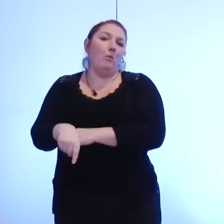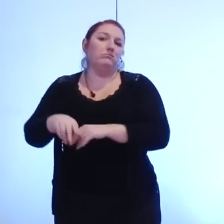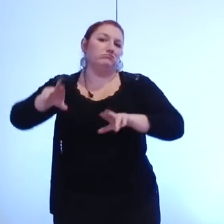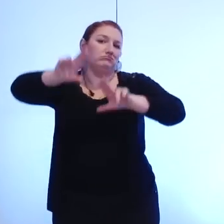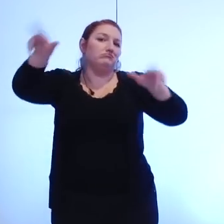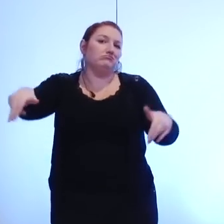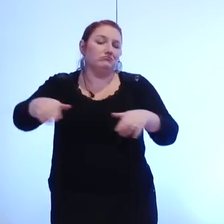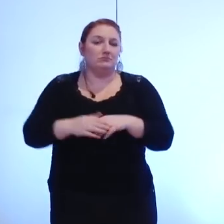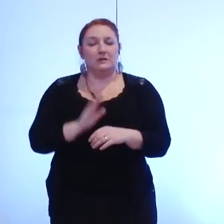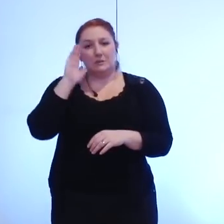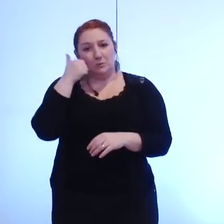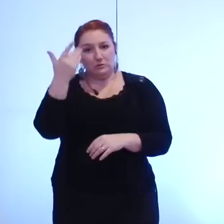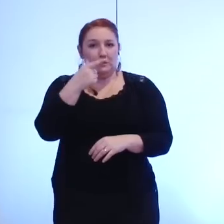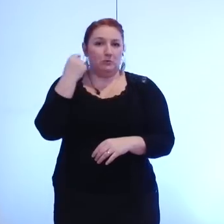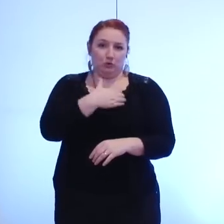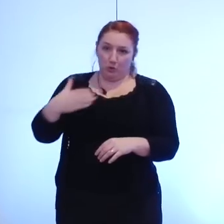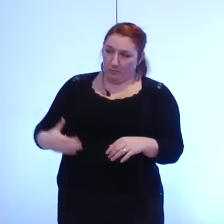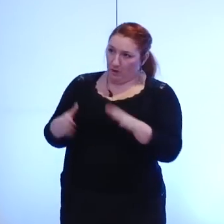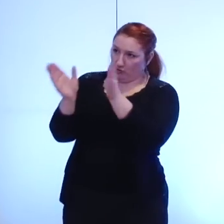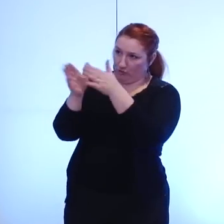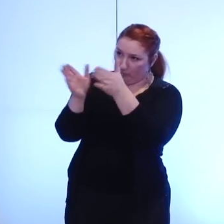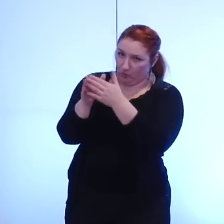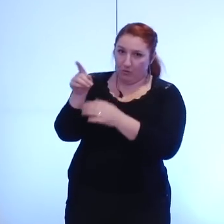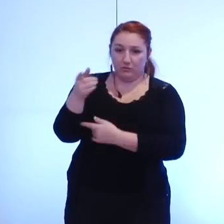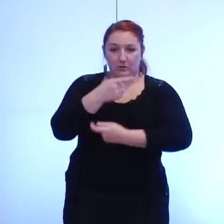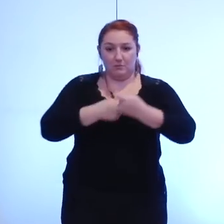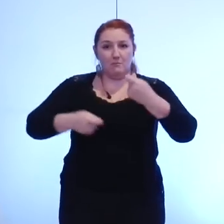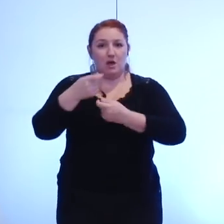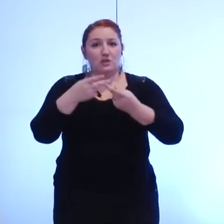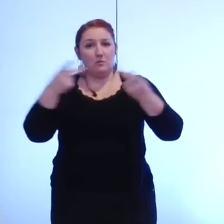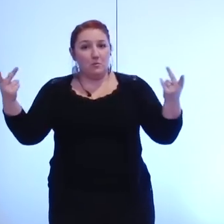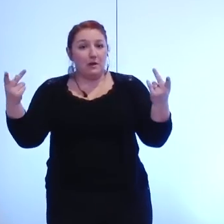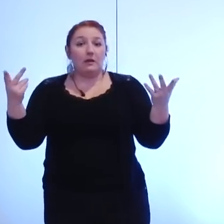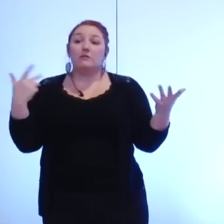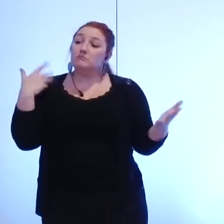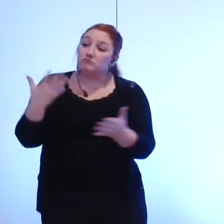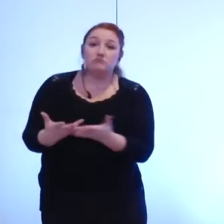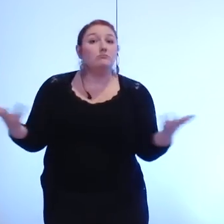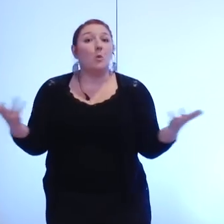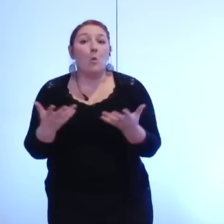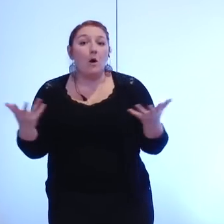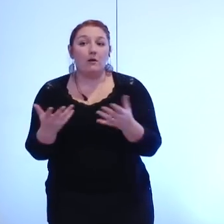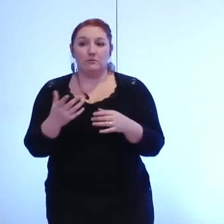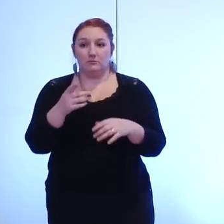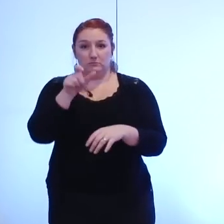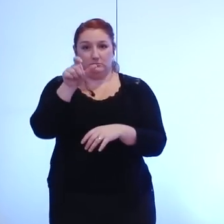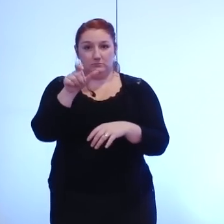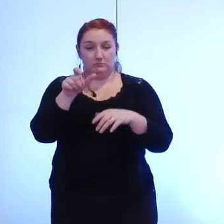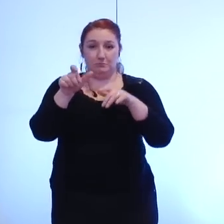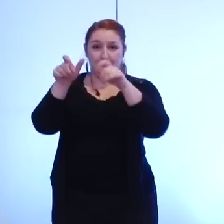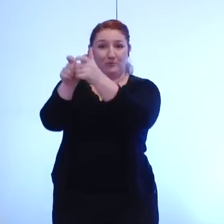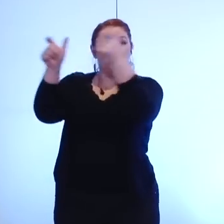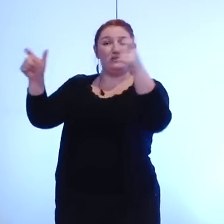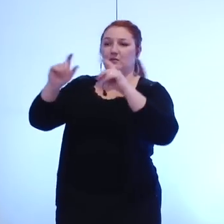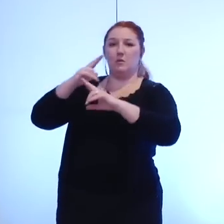donc, M. le maire, de nous préciser les éléments concernant le marché public passé à cet effet, à savoir le nom de l'attributaire